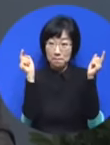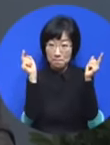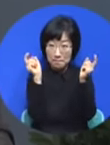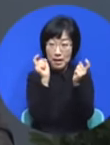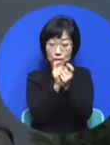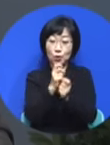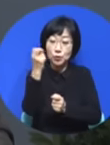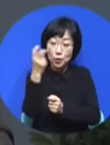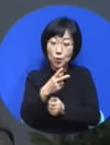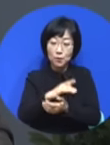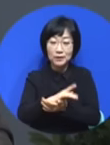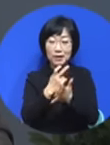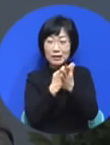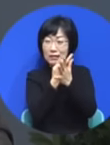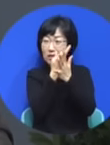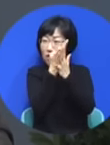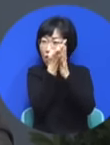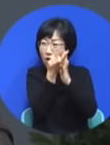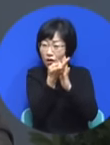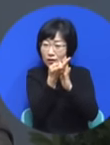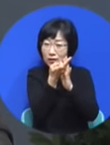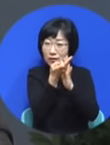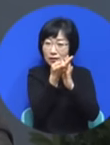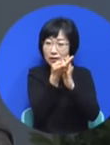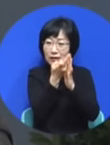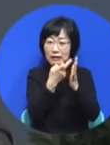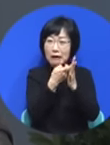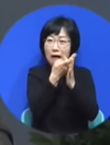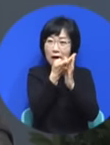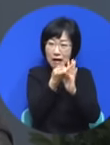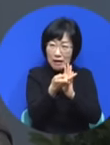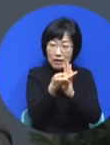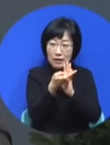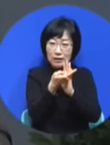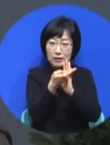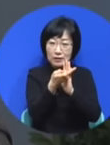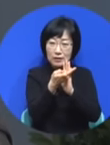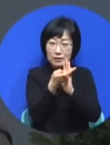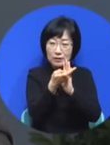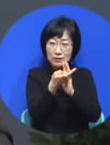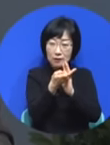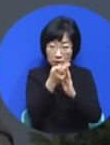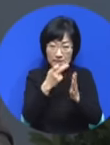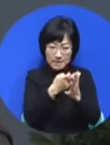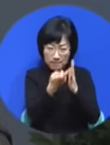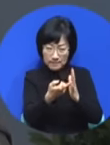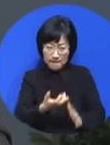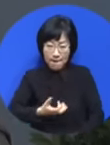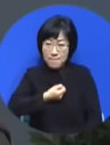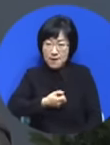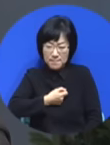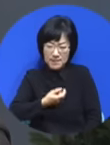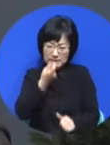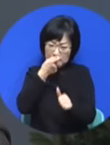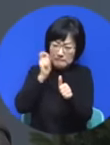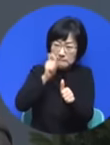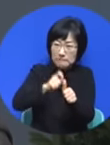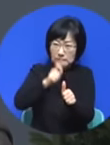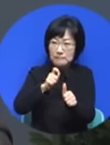요셉은 형들에게부터 많은 숨은 협박과 죽음을 다하게 됐습니다.